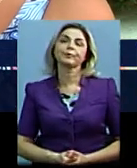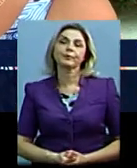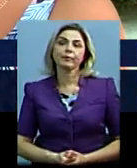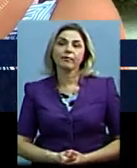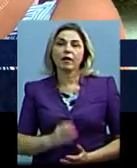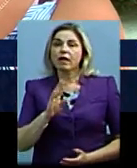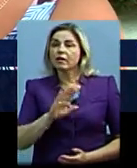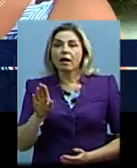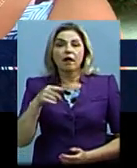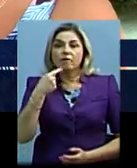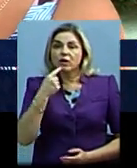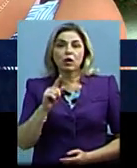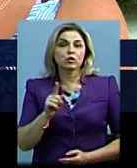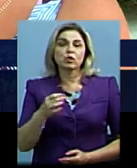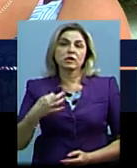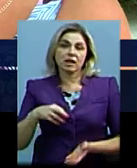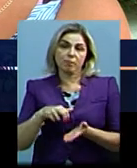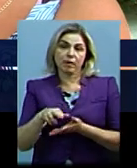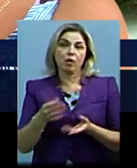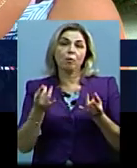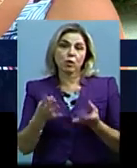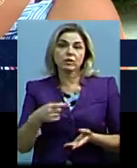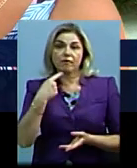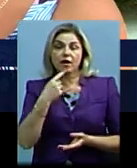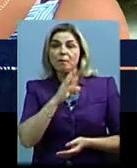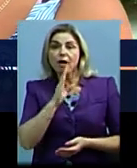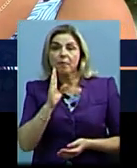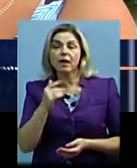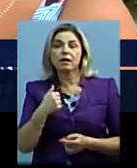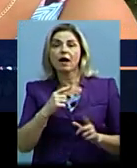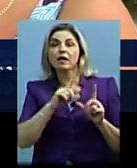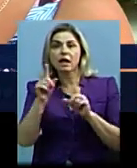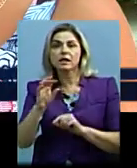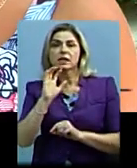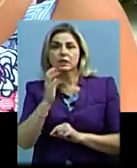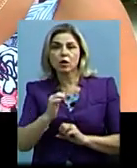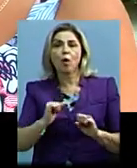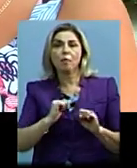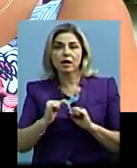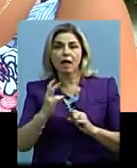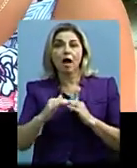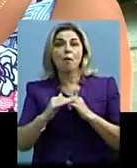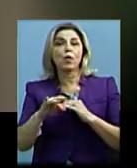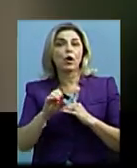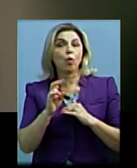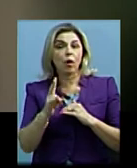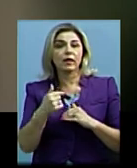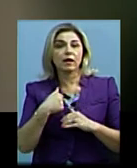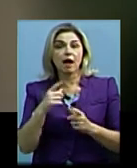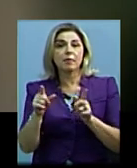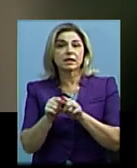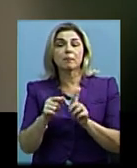Не говорив, що він туди піде, а просто сказав, що «мама, я їду в серйозне відрядження на полігон». Я з ним шостого числа